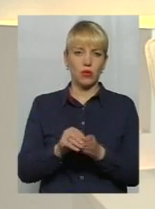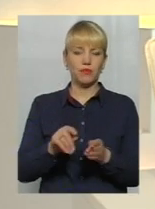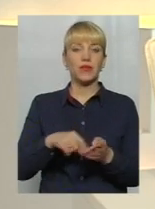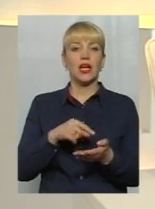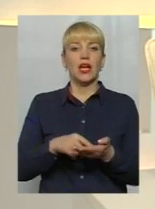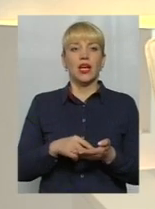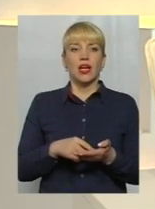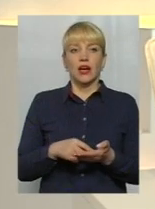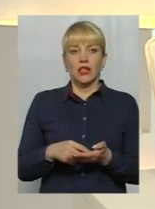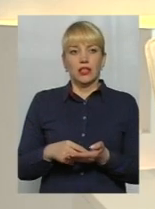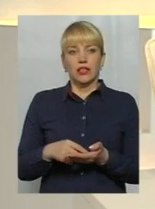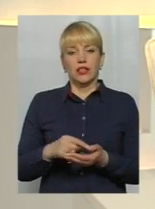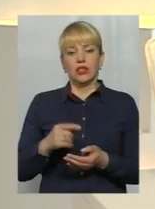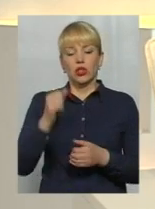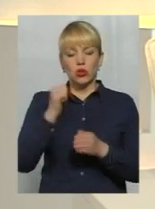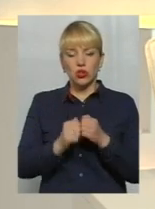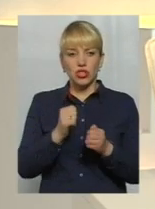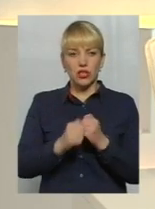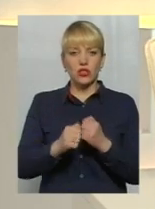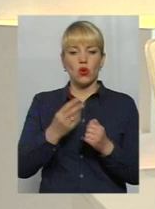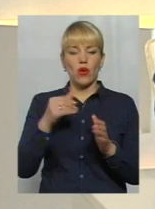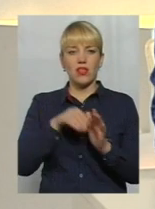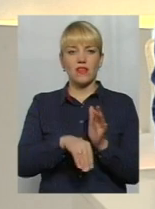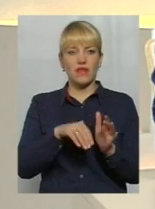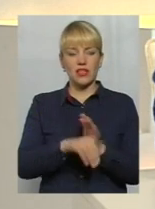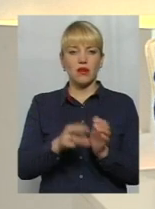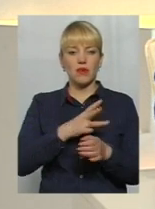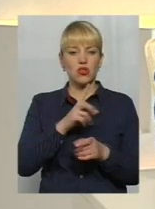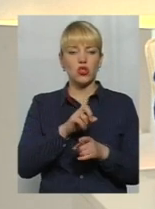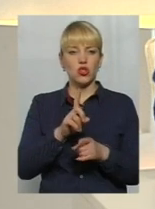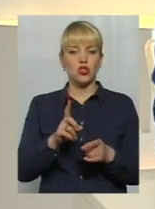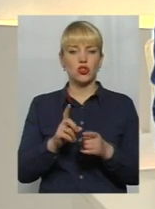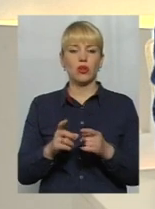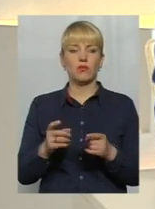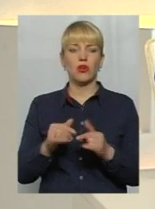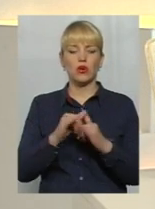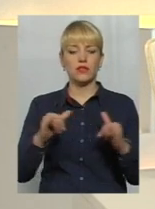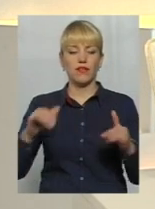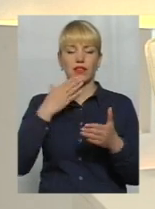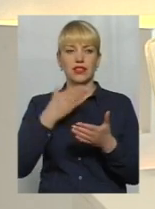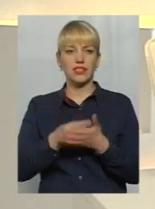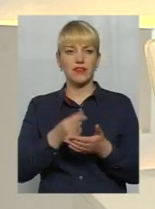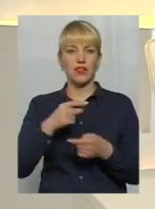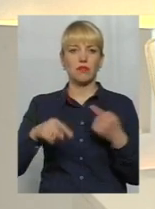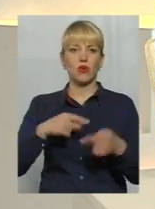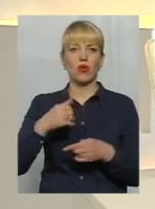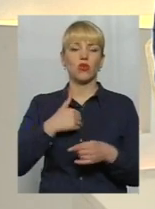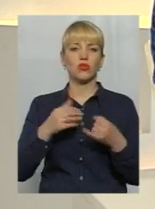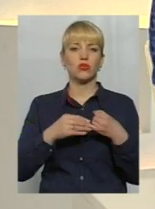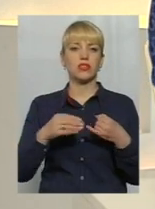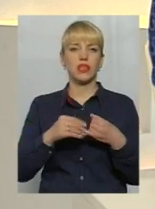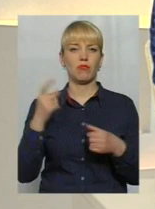інвестори бажають, для того, аби розвивати свій бізнес, збажають мати у власності ту чи іншу земельну